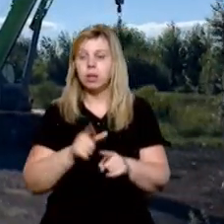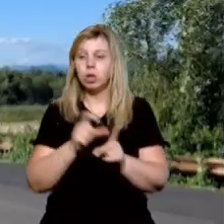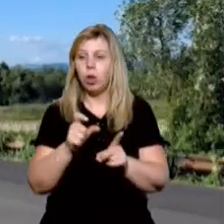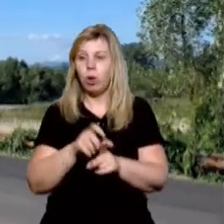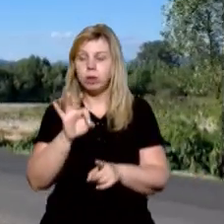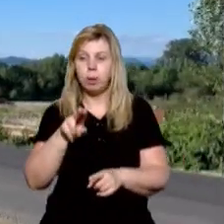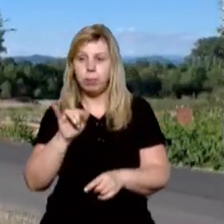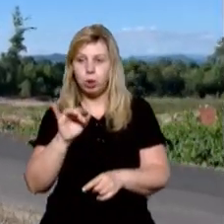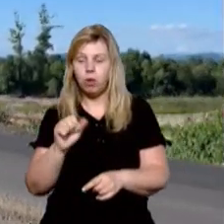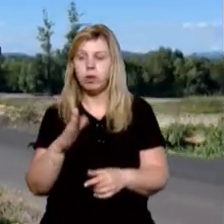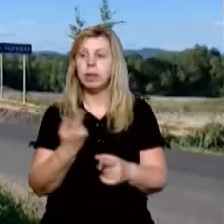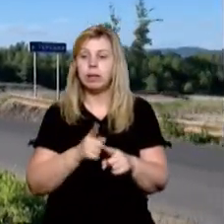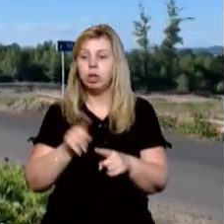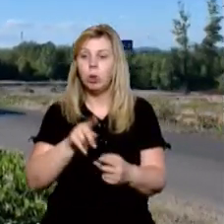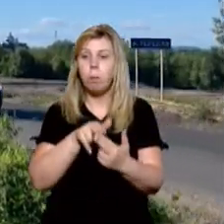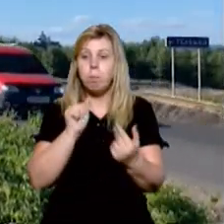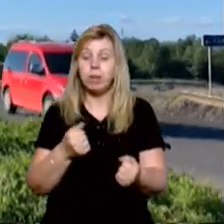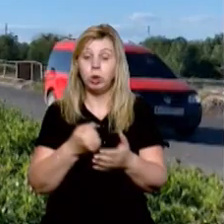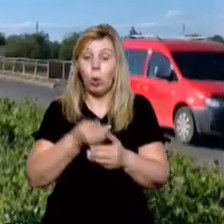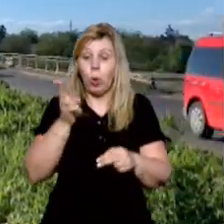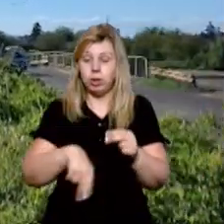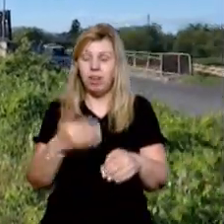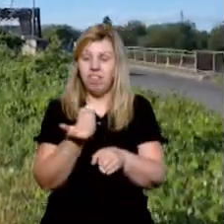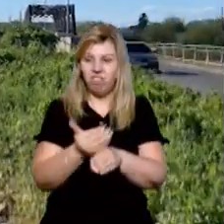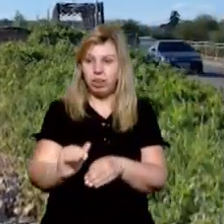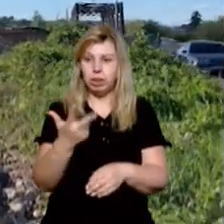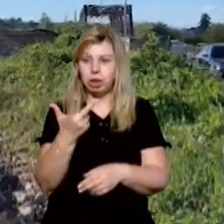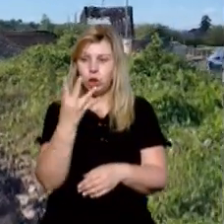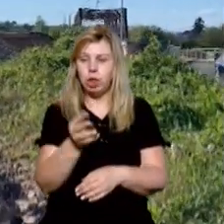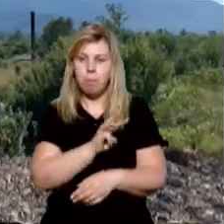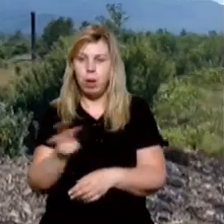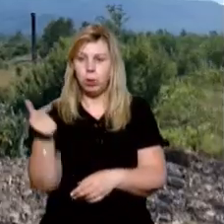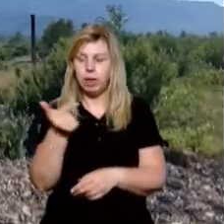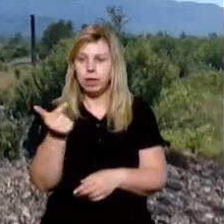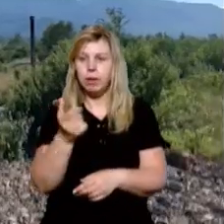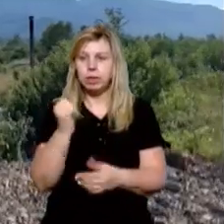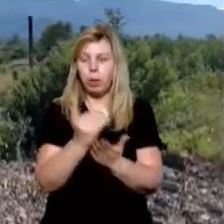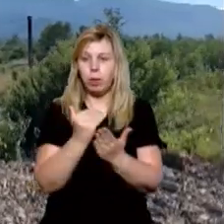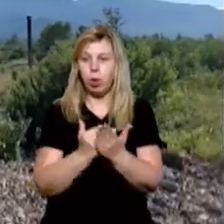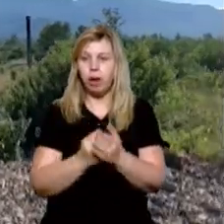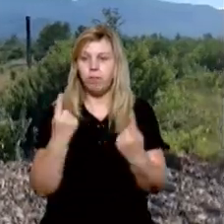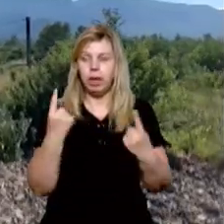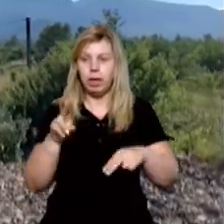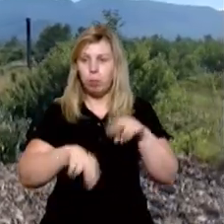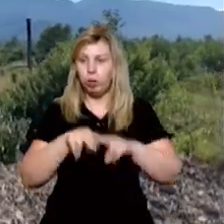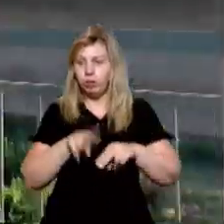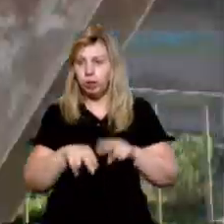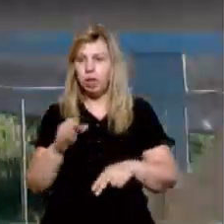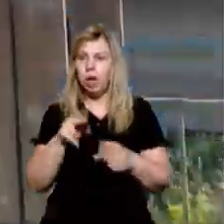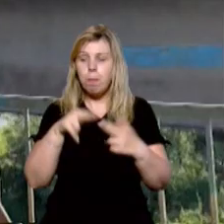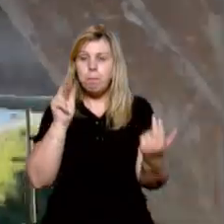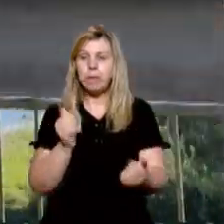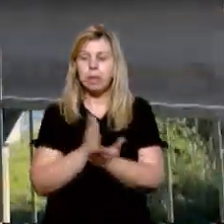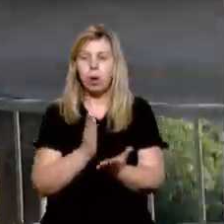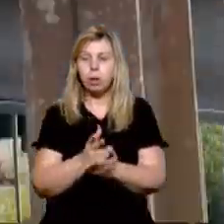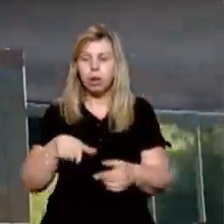словами Олексія Петрова, на те, щоб міст добудували, виділили 34 мільйони гривень за програмою «Велике будівництво». Міст